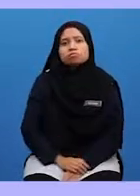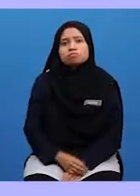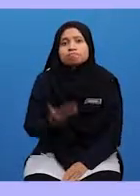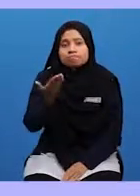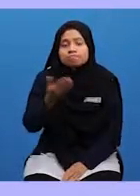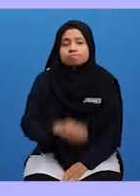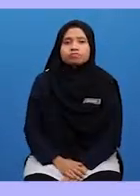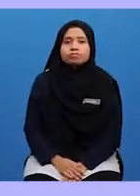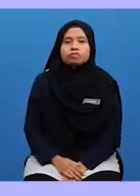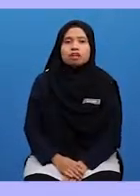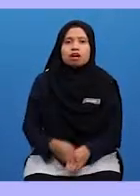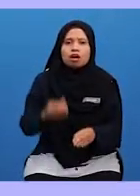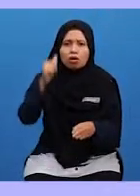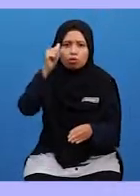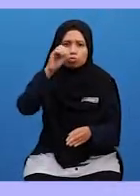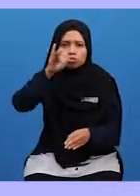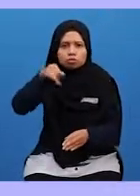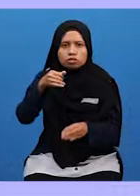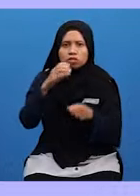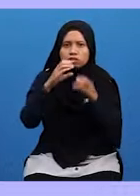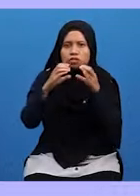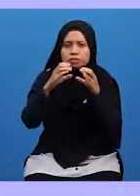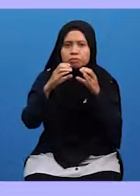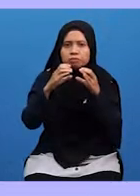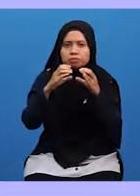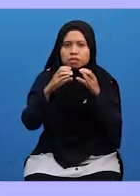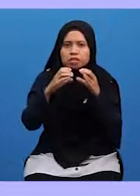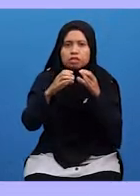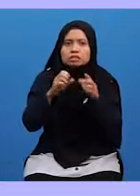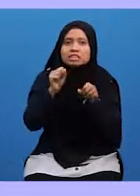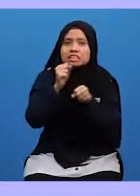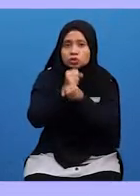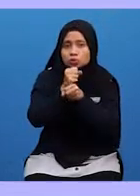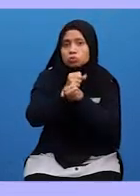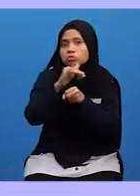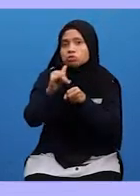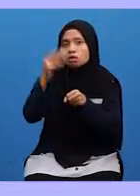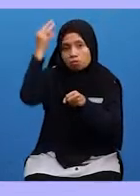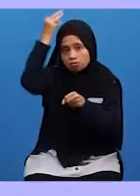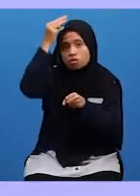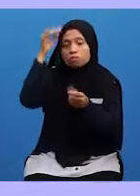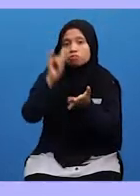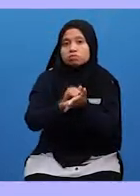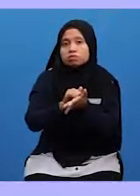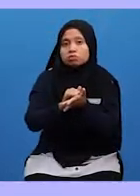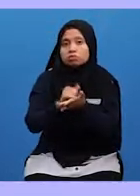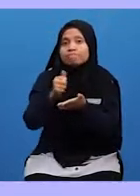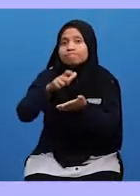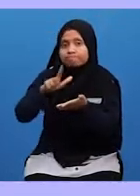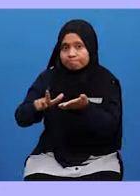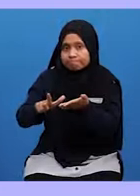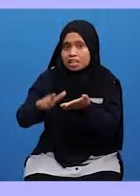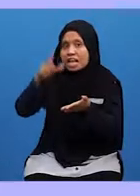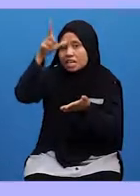Lalu Abu Jahal menjawab Sesungguhnya Muhammad itu Ialah